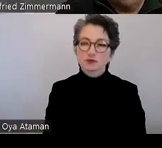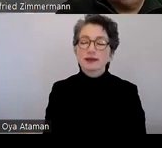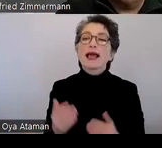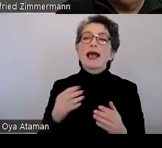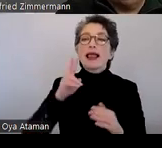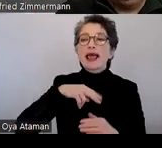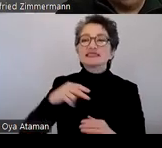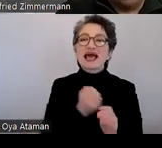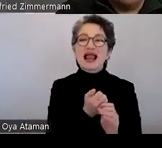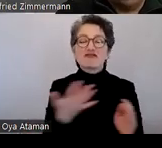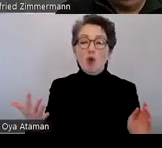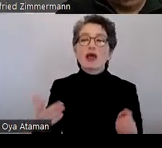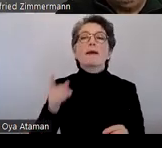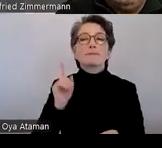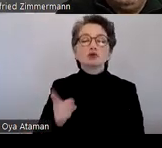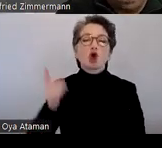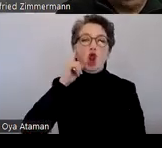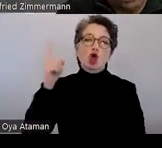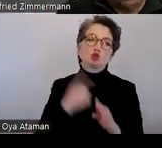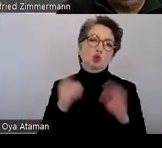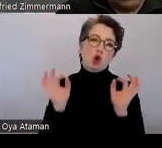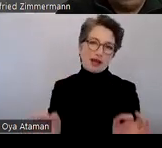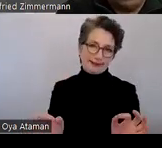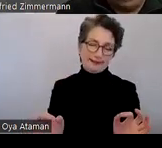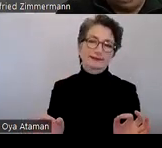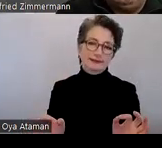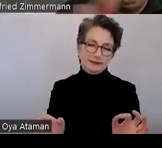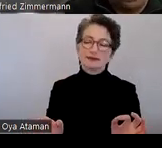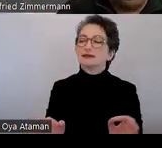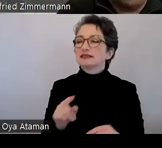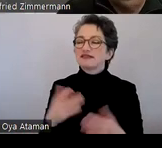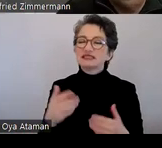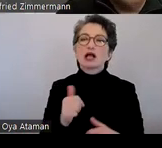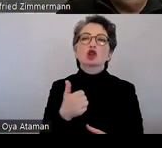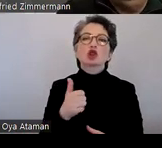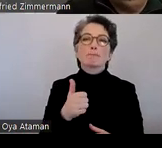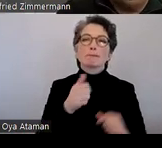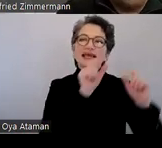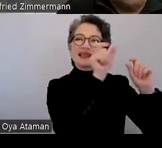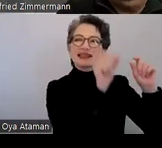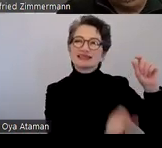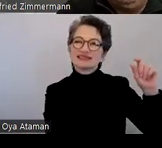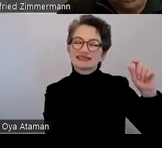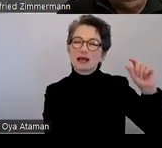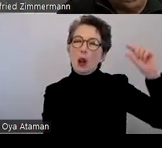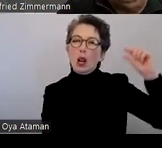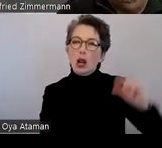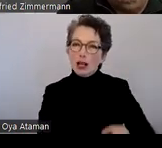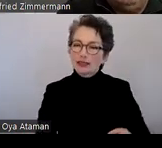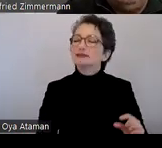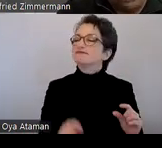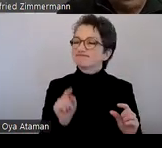sollte logisch und korrekt sein. Also es geht hier um Tabindex, das ist durch ein